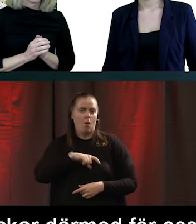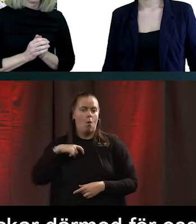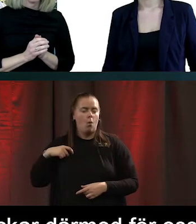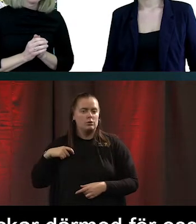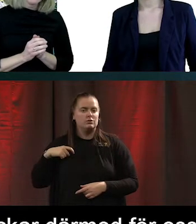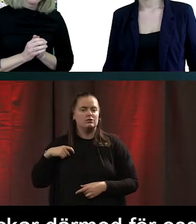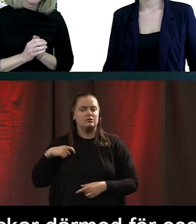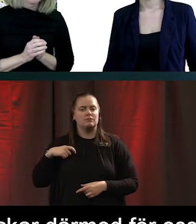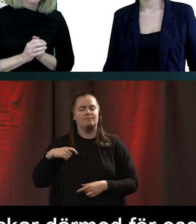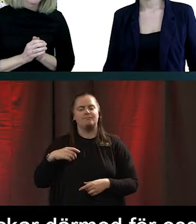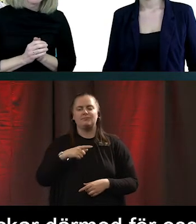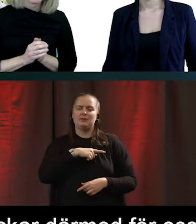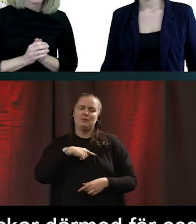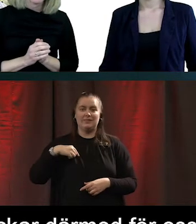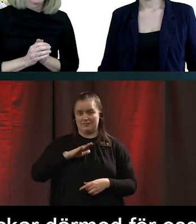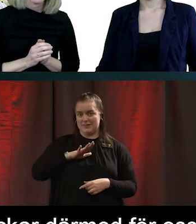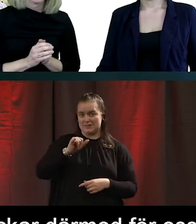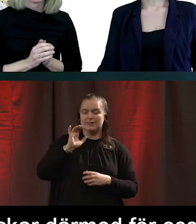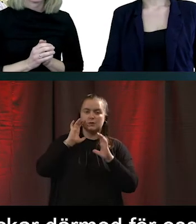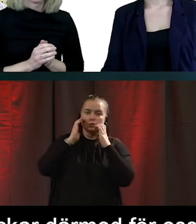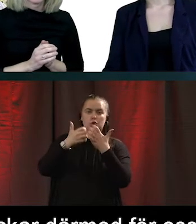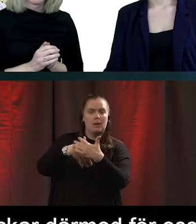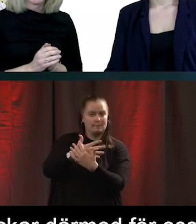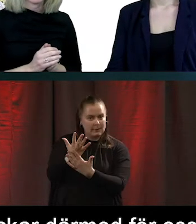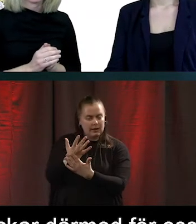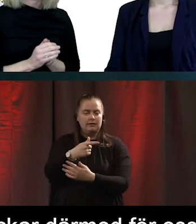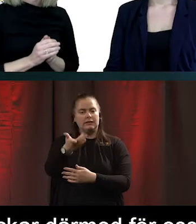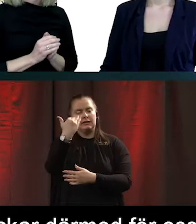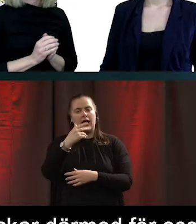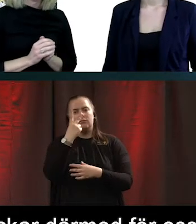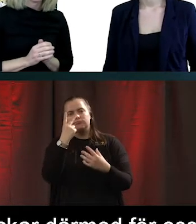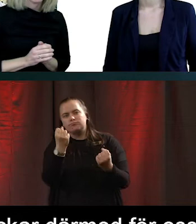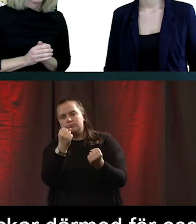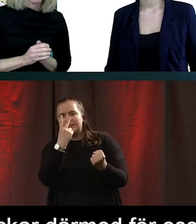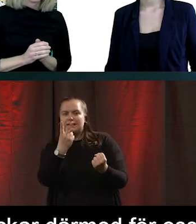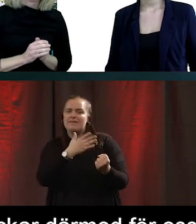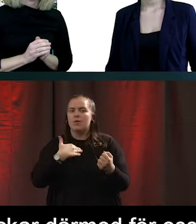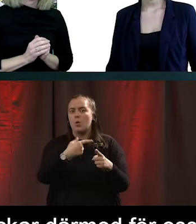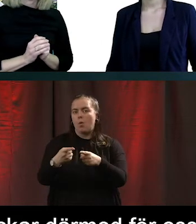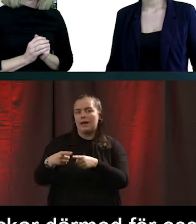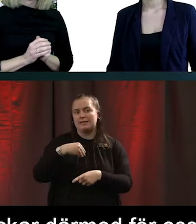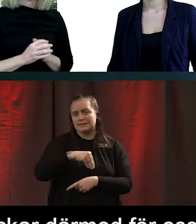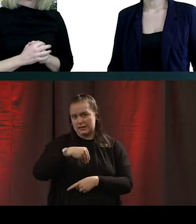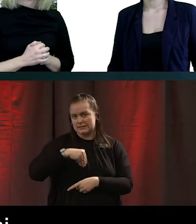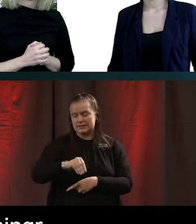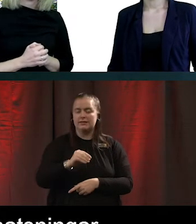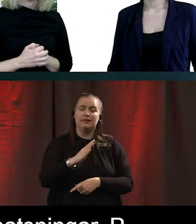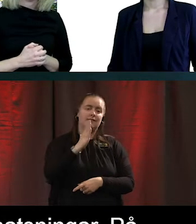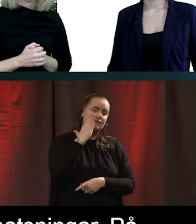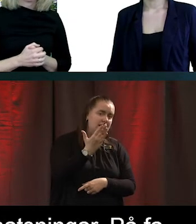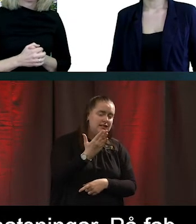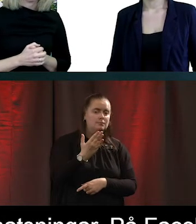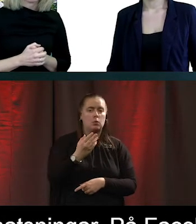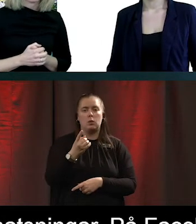Och vi finns lite på sociala medier där ni kan ta del av de satsningarna som vi gör. Både på Facebook och LinkedIn.